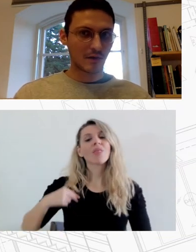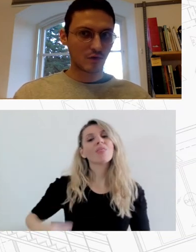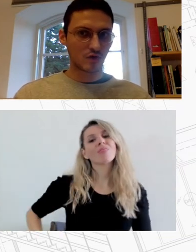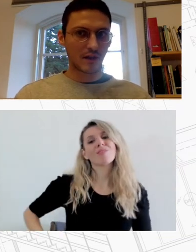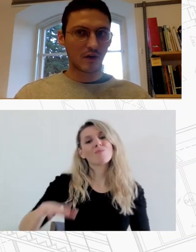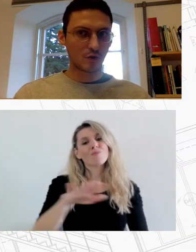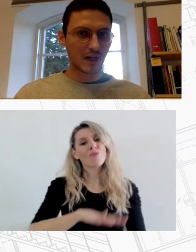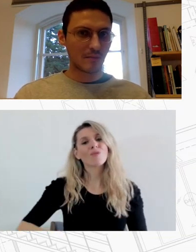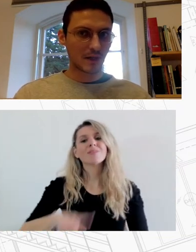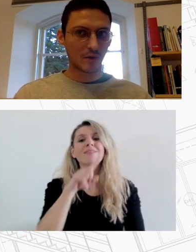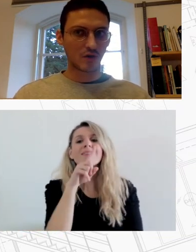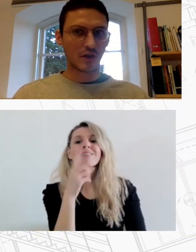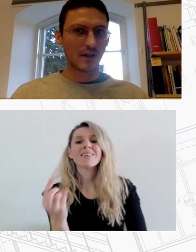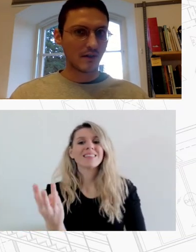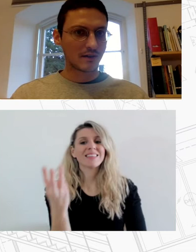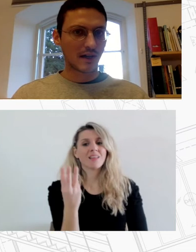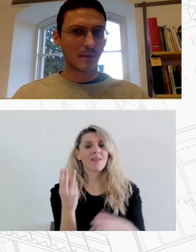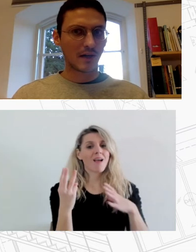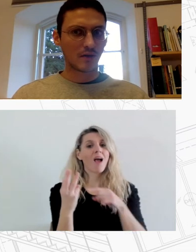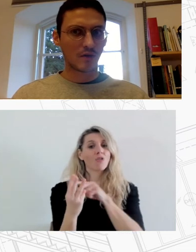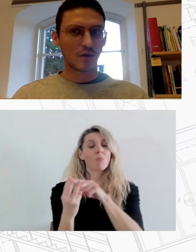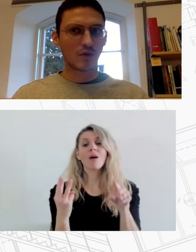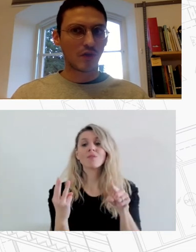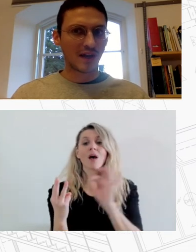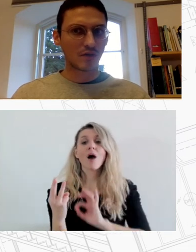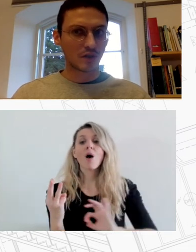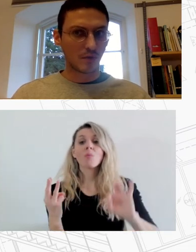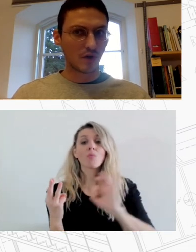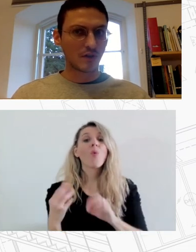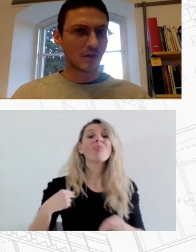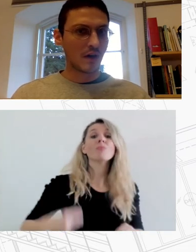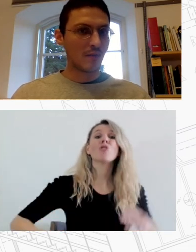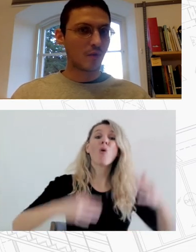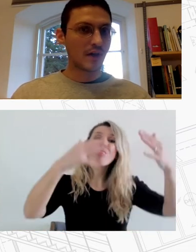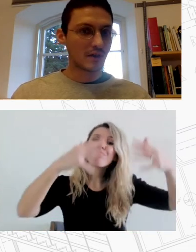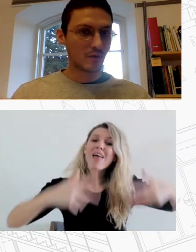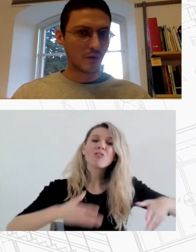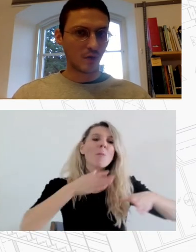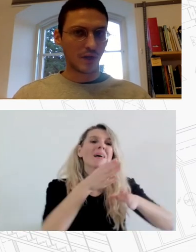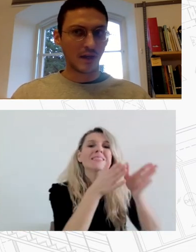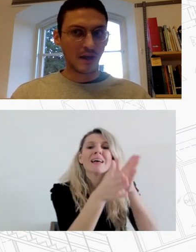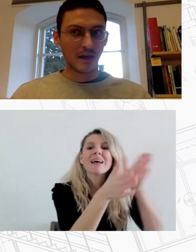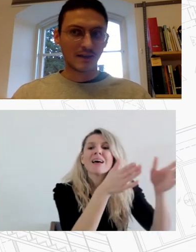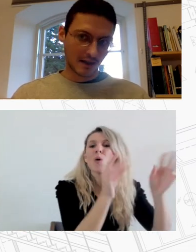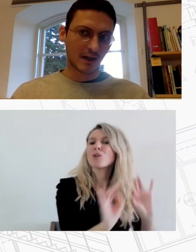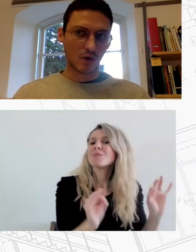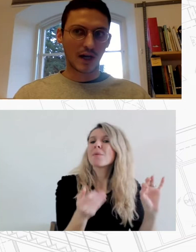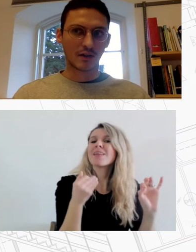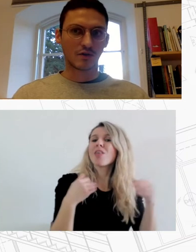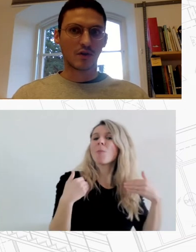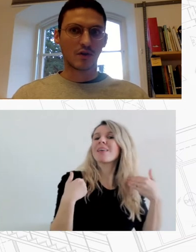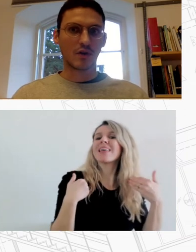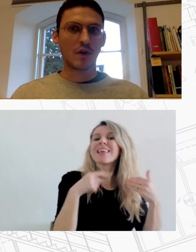τρεις από αυτούς τους ανθρώπους άτυπα και προσωρινά στα καμαρίνια του Δημοτικού Θεάτρου της πόλης που δεν χρησιμοποιούνται συχνά